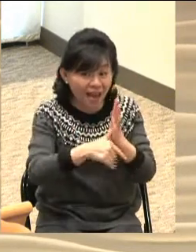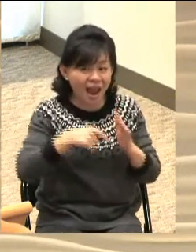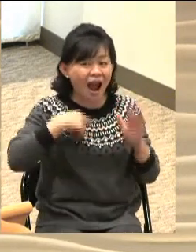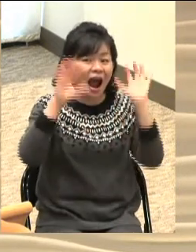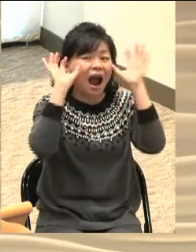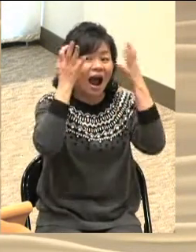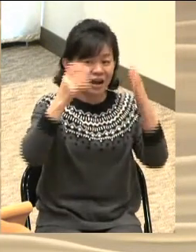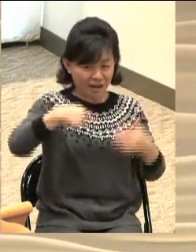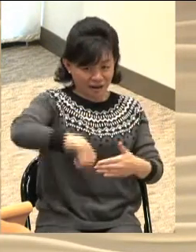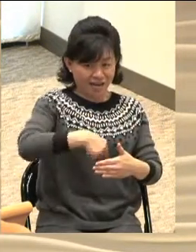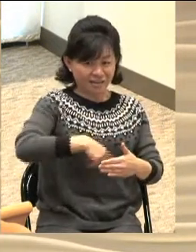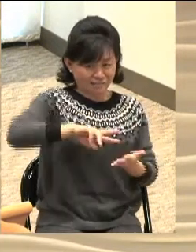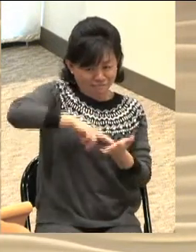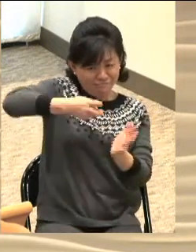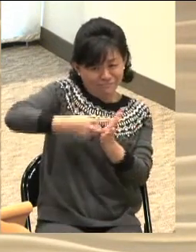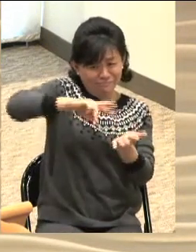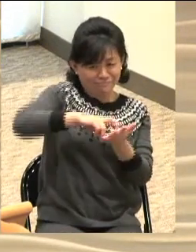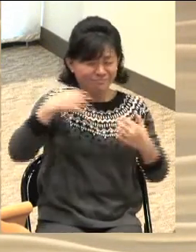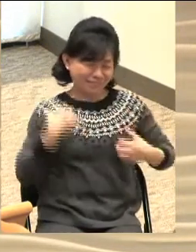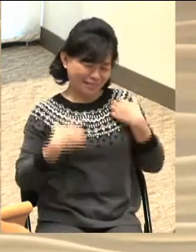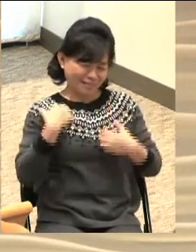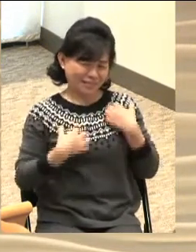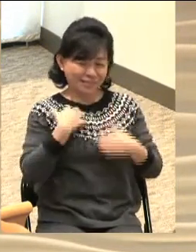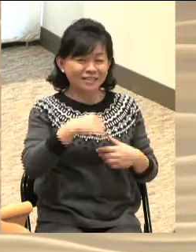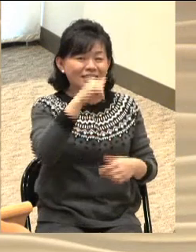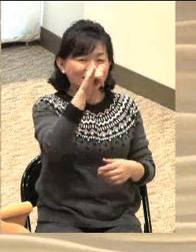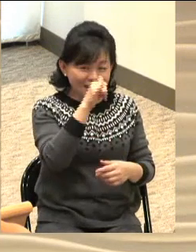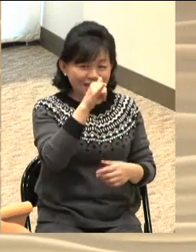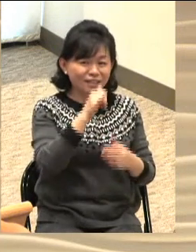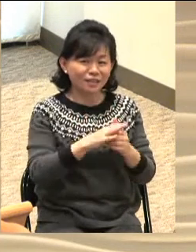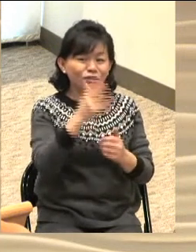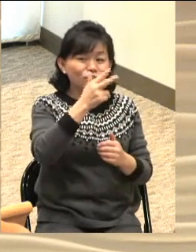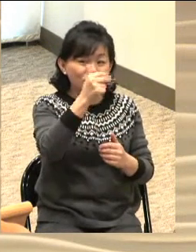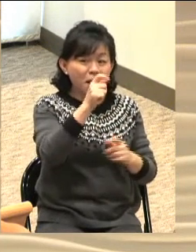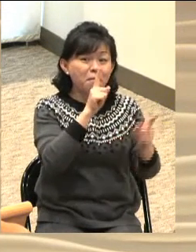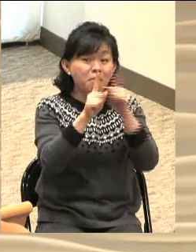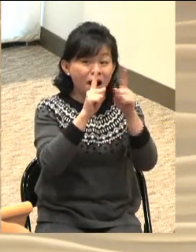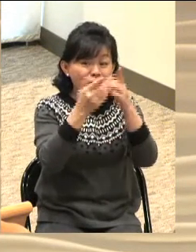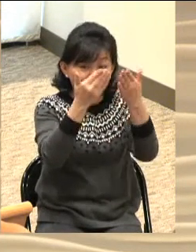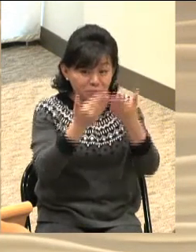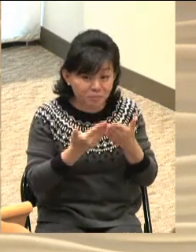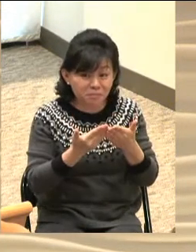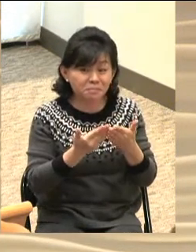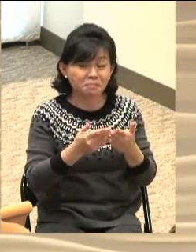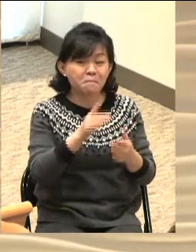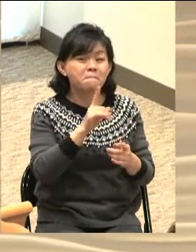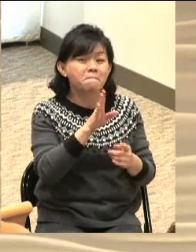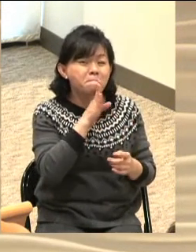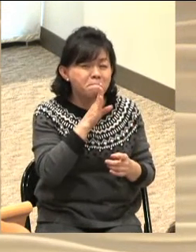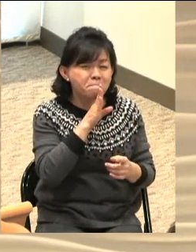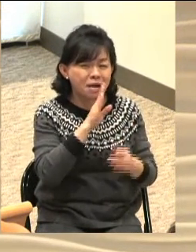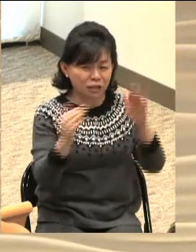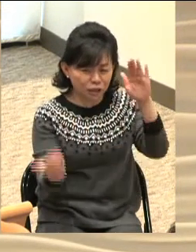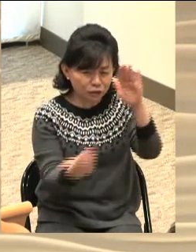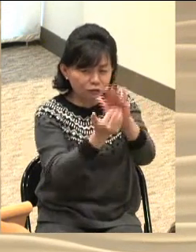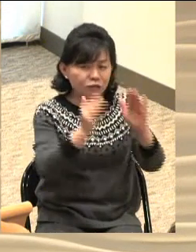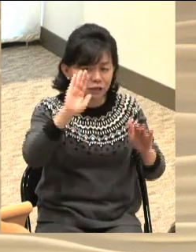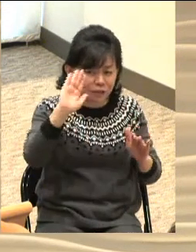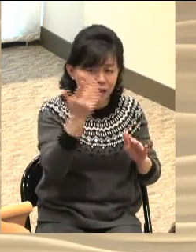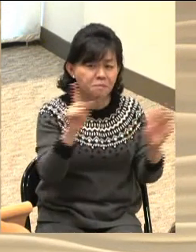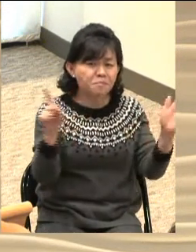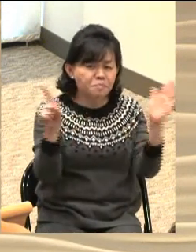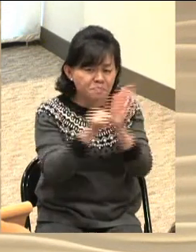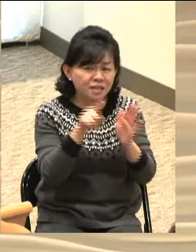때에 아이가 내 복중에서 기쁨으로 뛰노랬더다 주께서 하신 말씀이 반드시 이루어지리라고